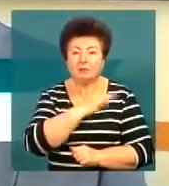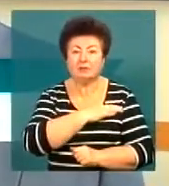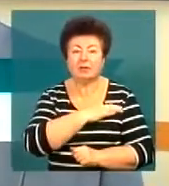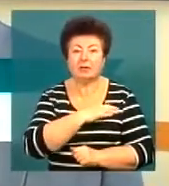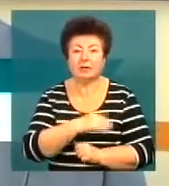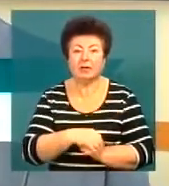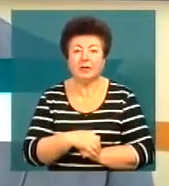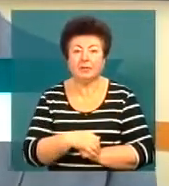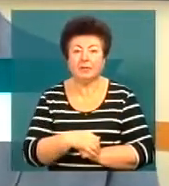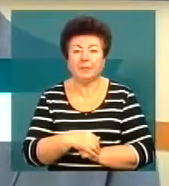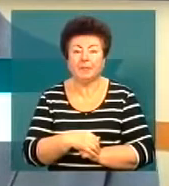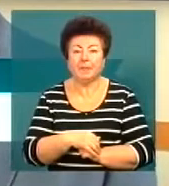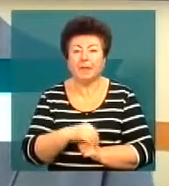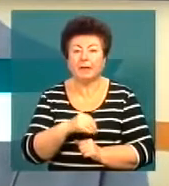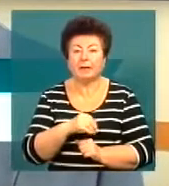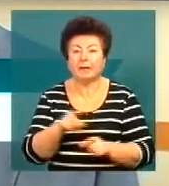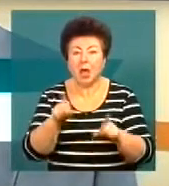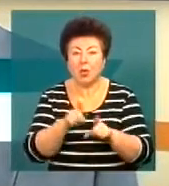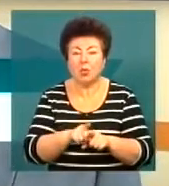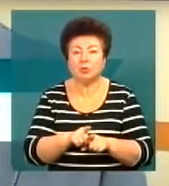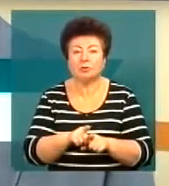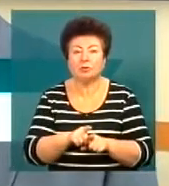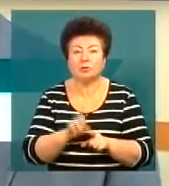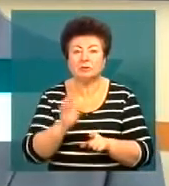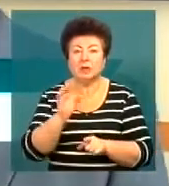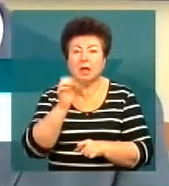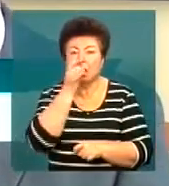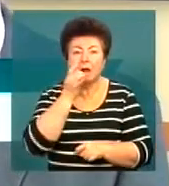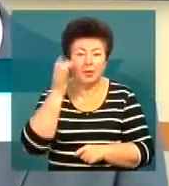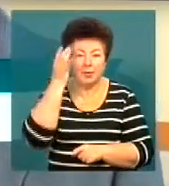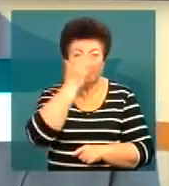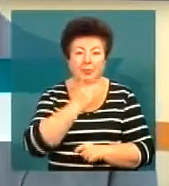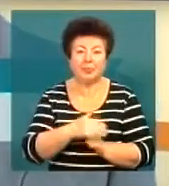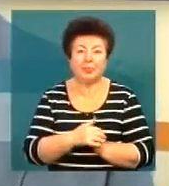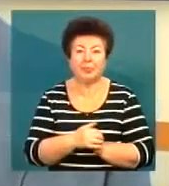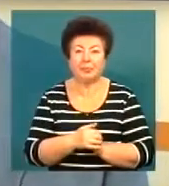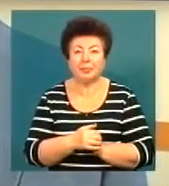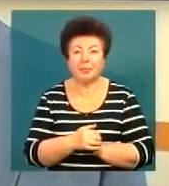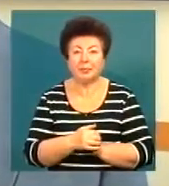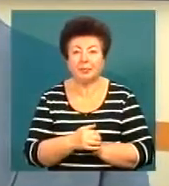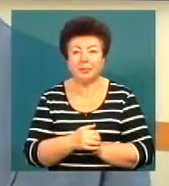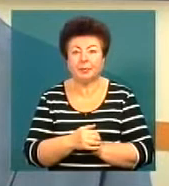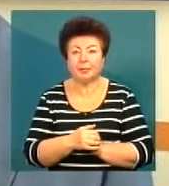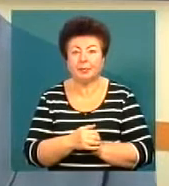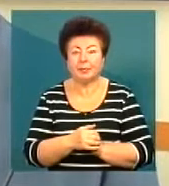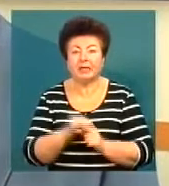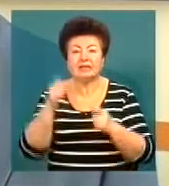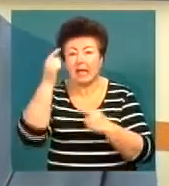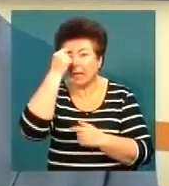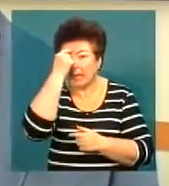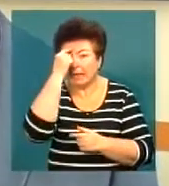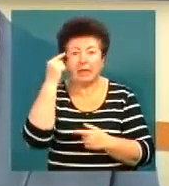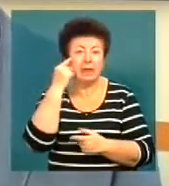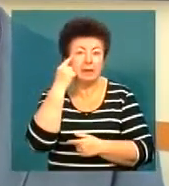також з арабських країн, з африканських країн, з